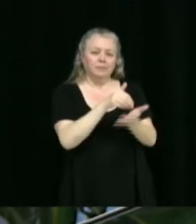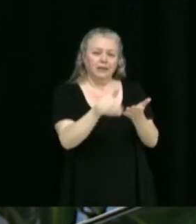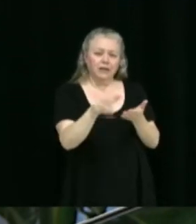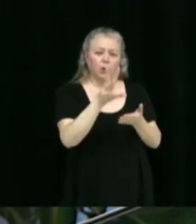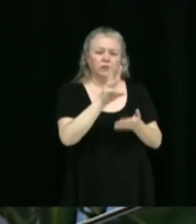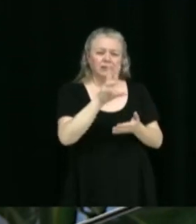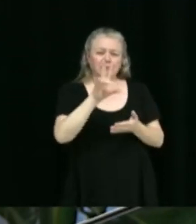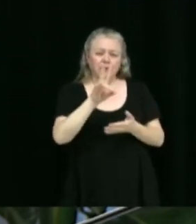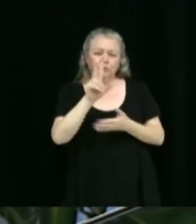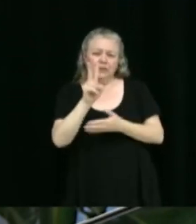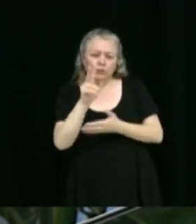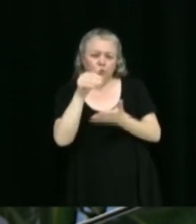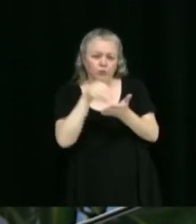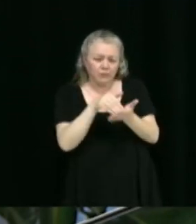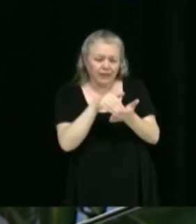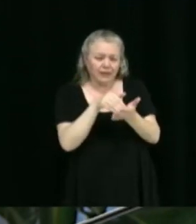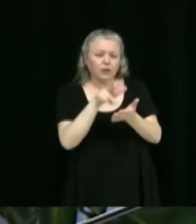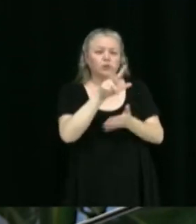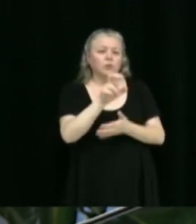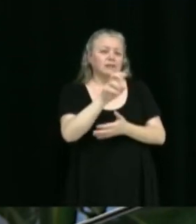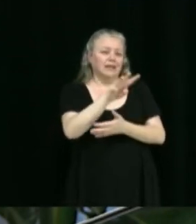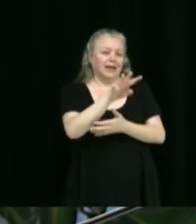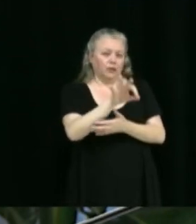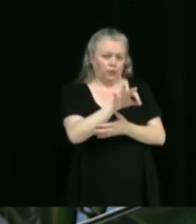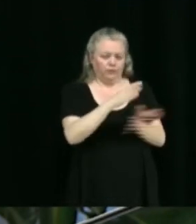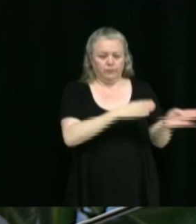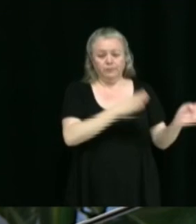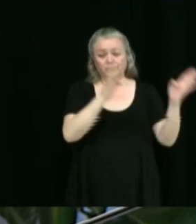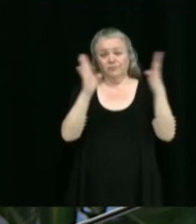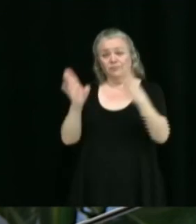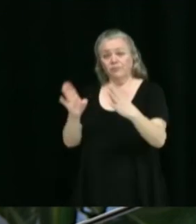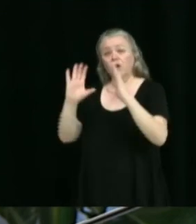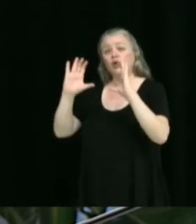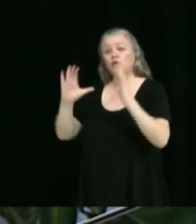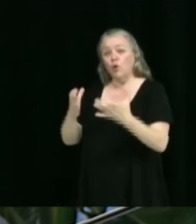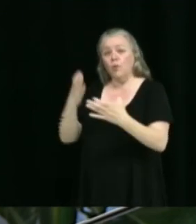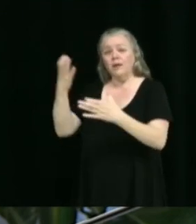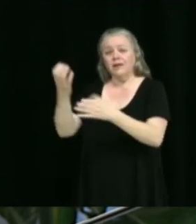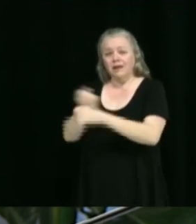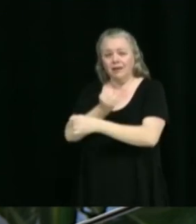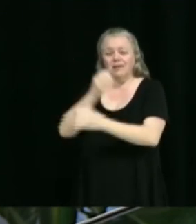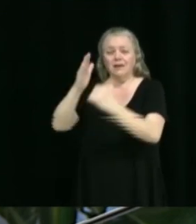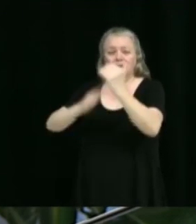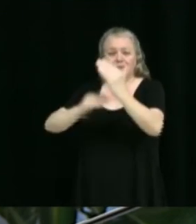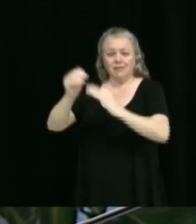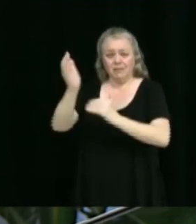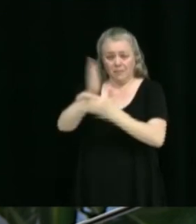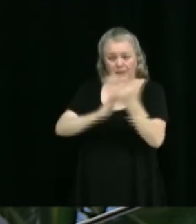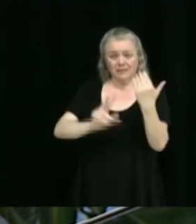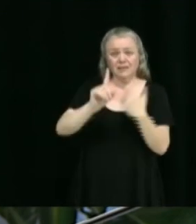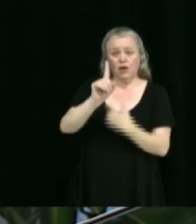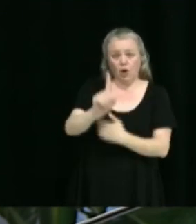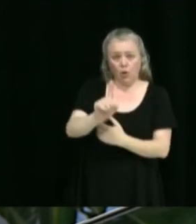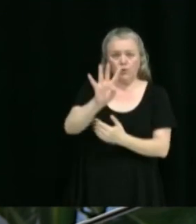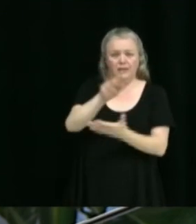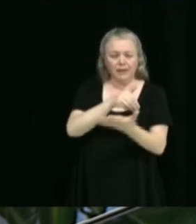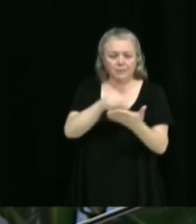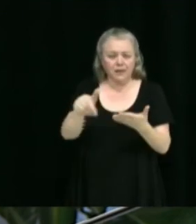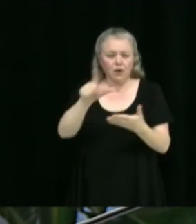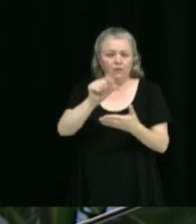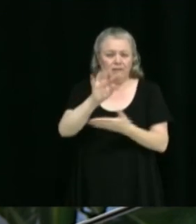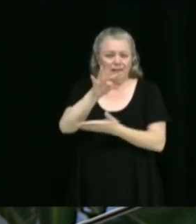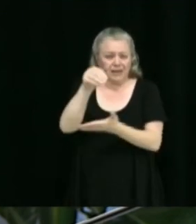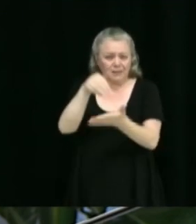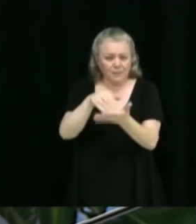349 $ et une soumission de groupe Gagné Construction pour l'option 1 au montant de 4 024